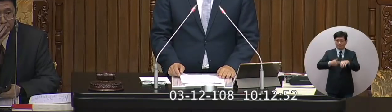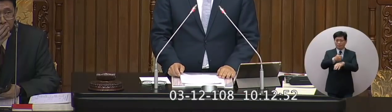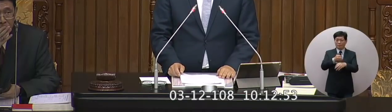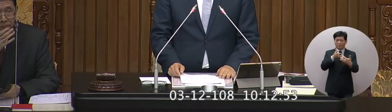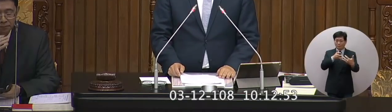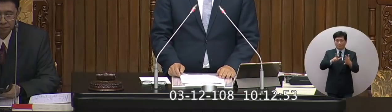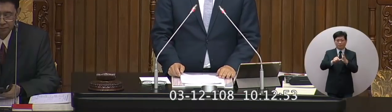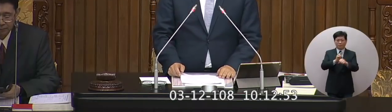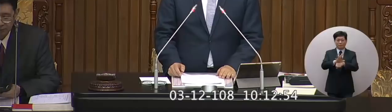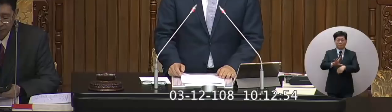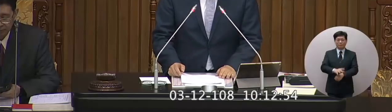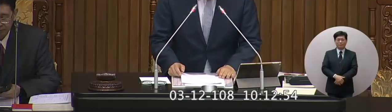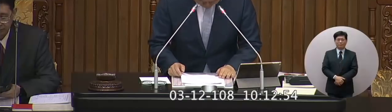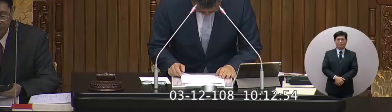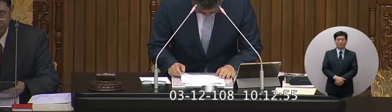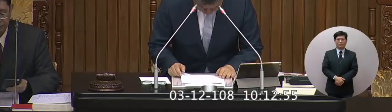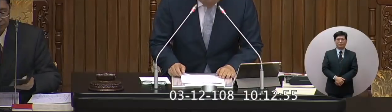詢巡答時間為15分鐘